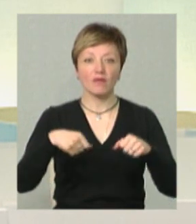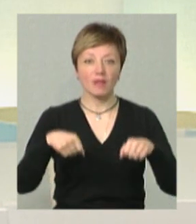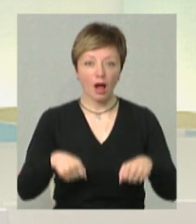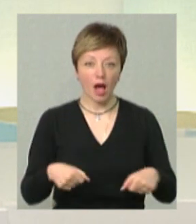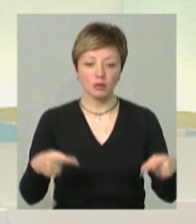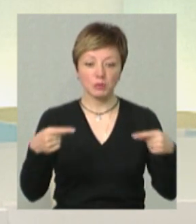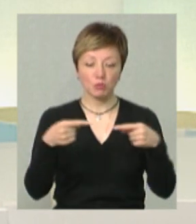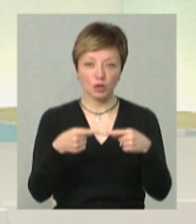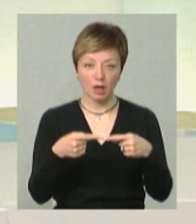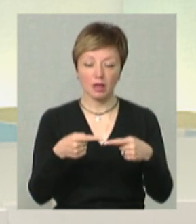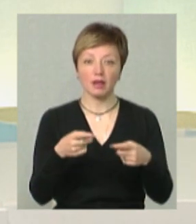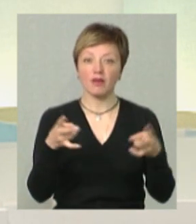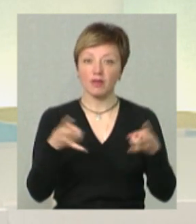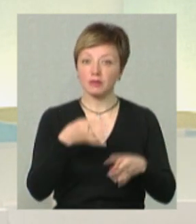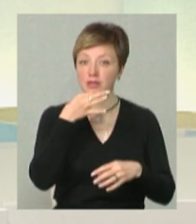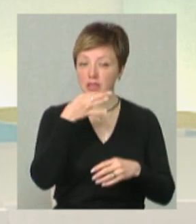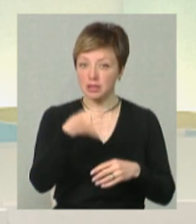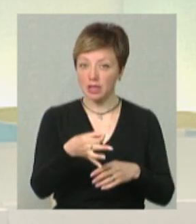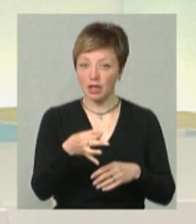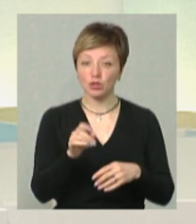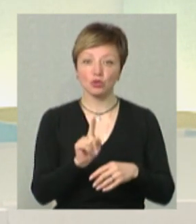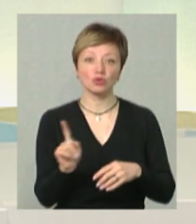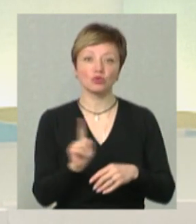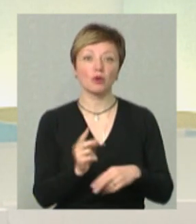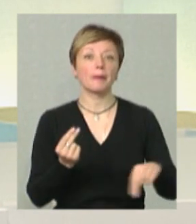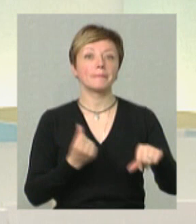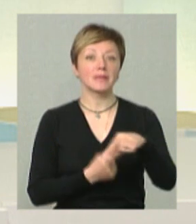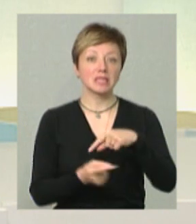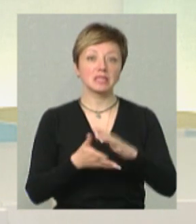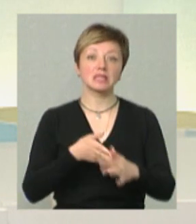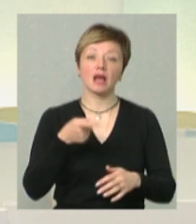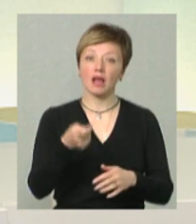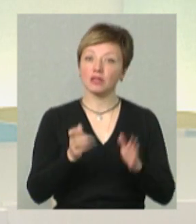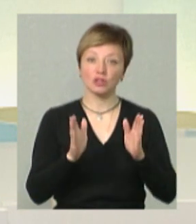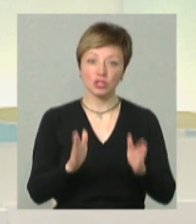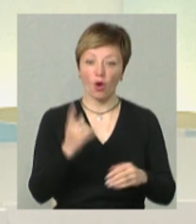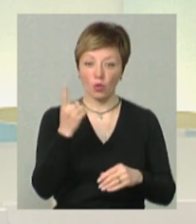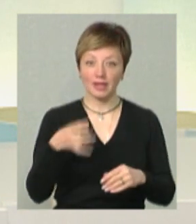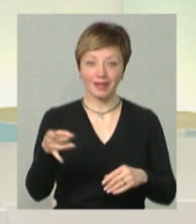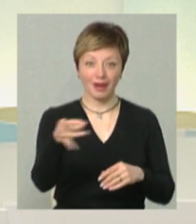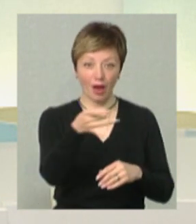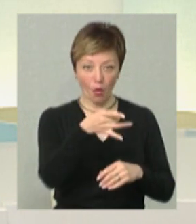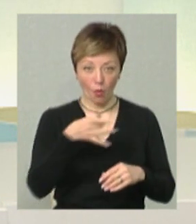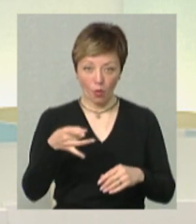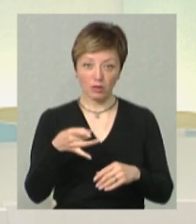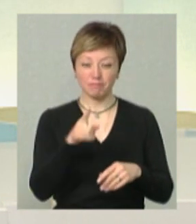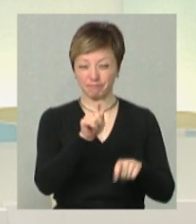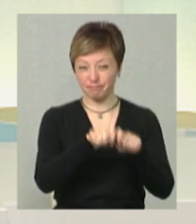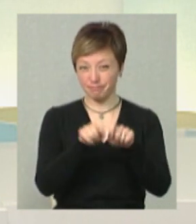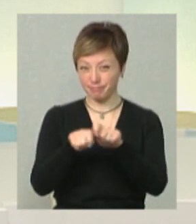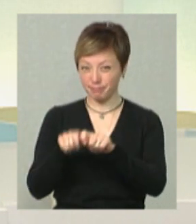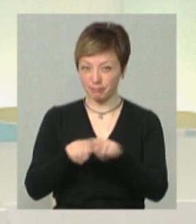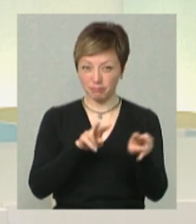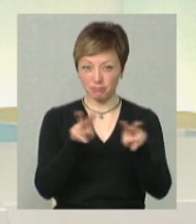безпосередньо. І варто зазначити, що бізнес заявки подає не лише в один регіон, а вони моніторять